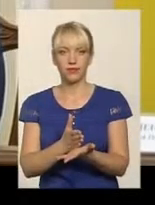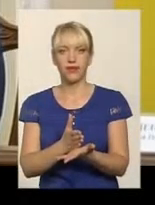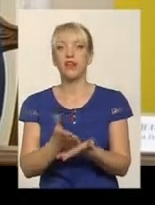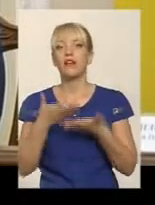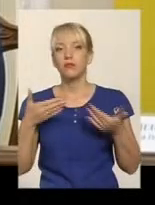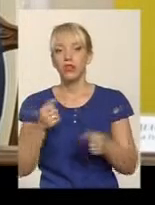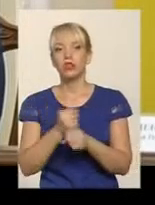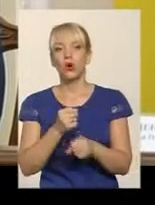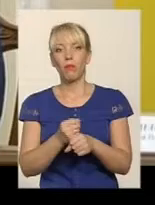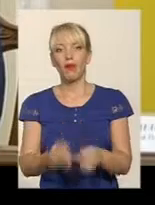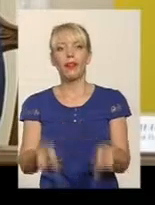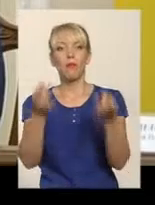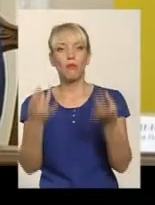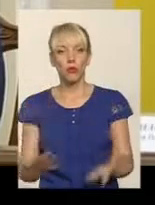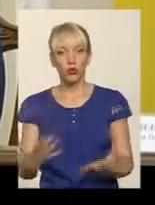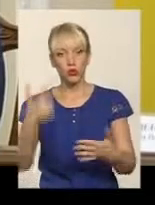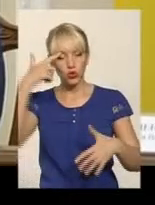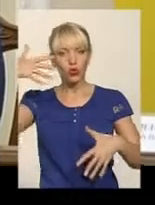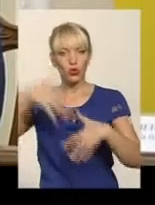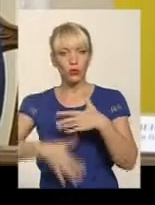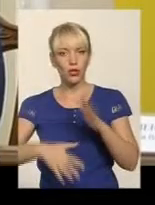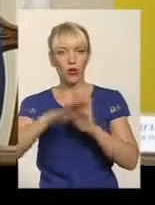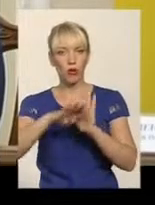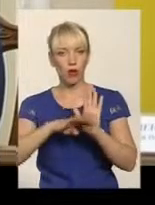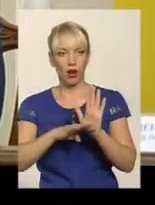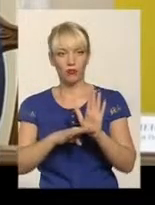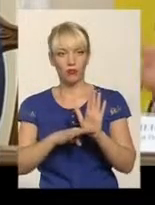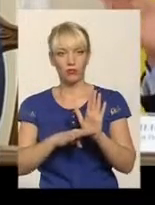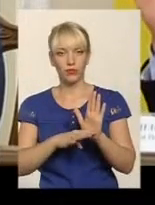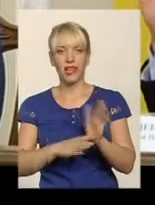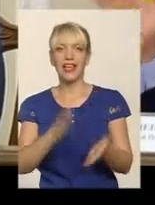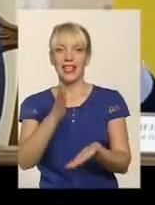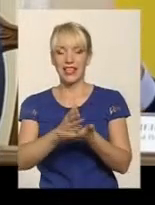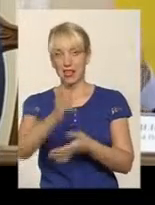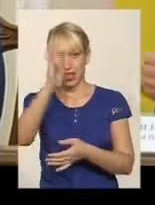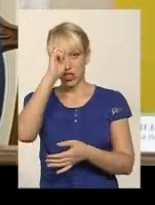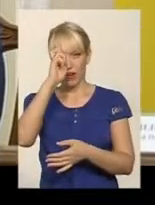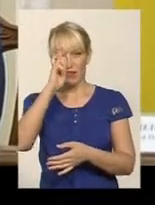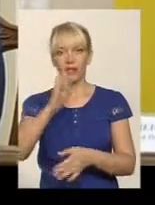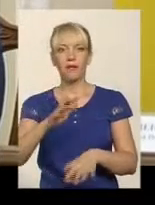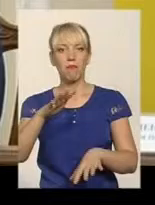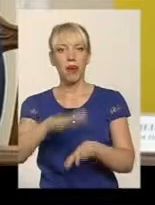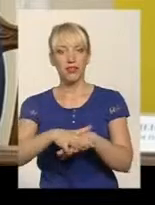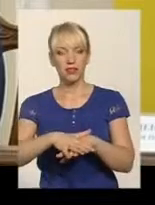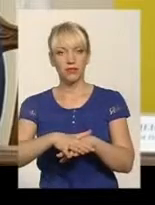Ми зробили просту, зрозумілу програму. Є Державний Ощадний Банк,